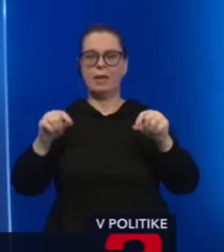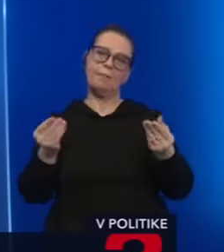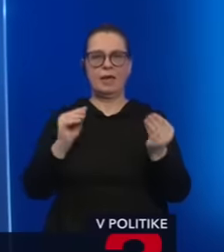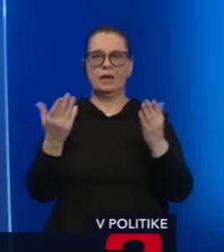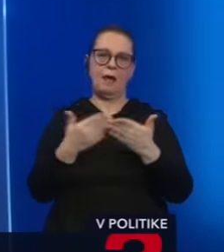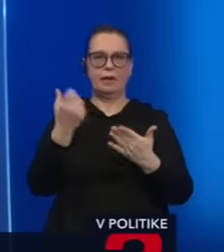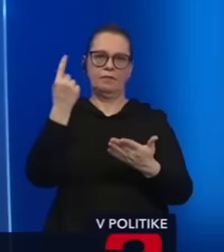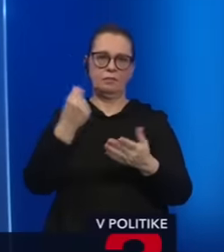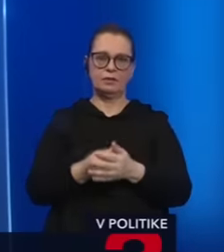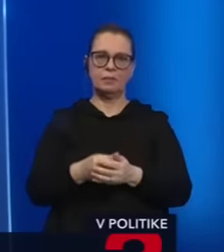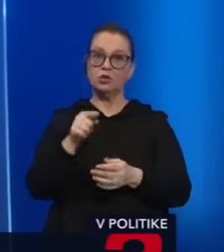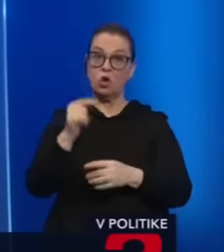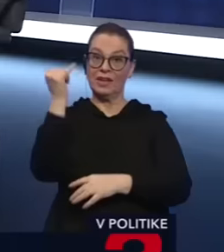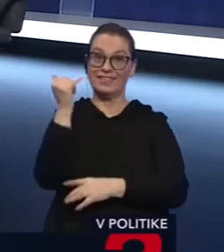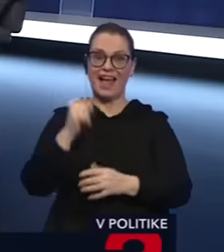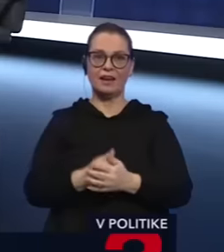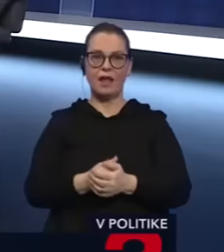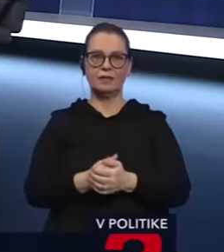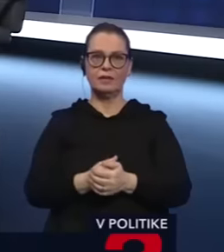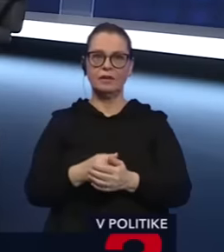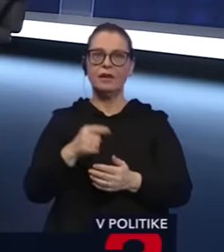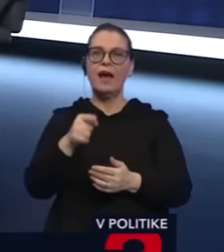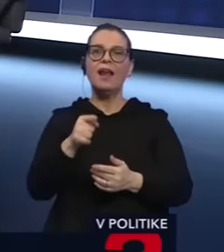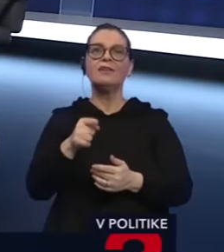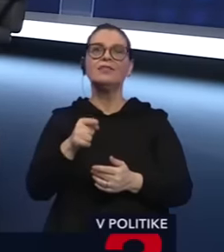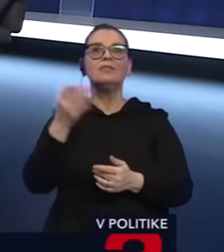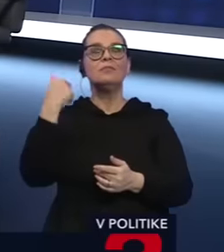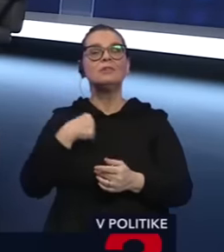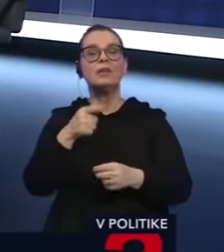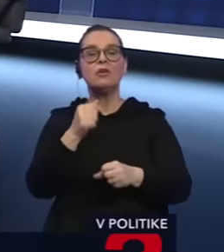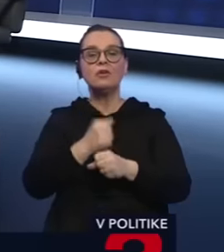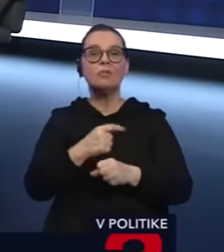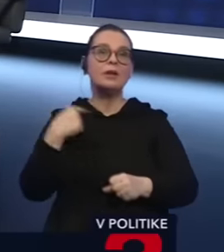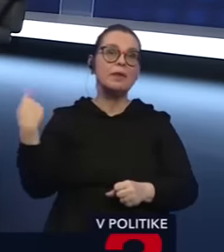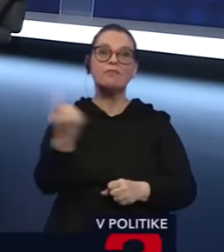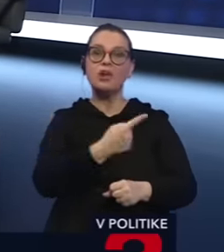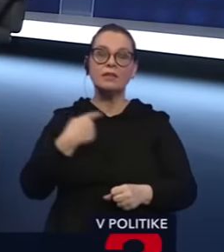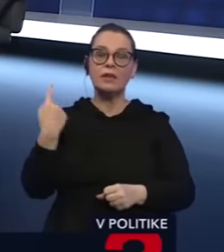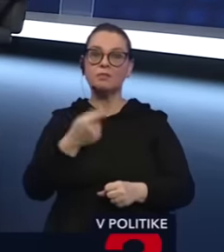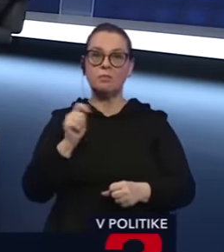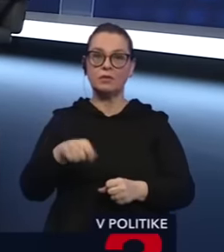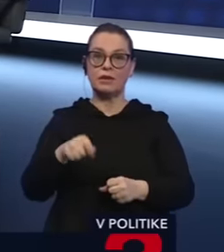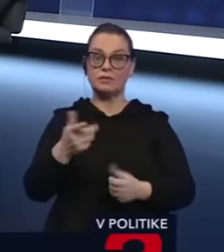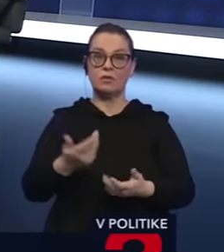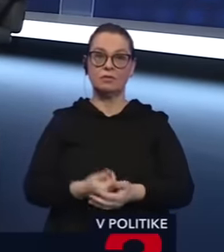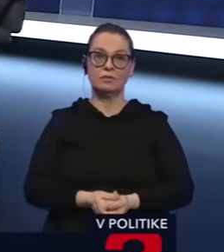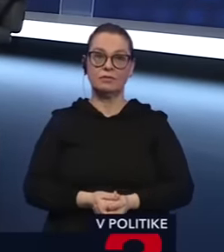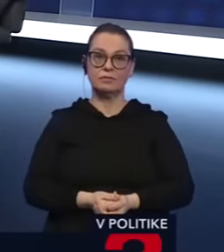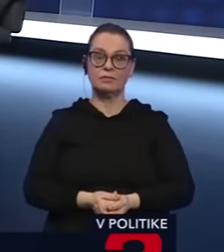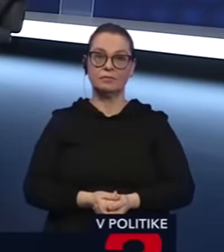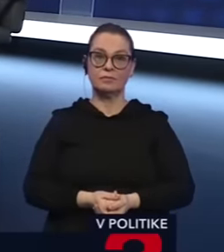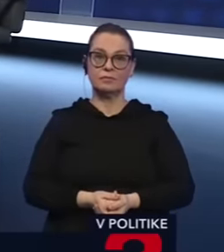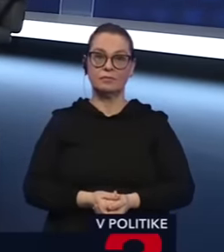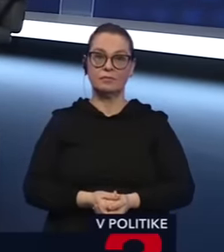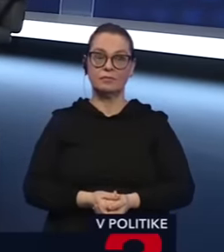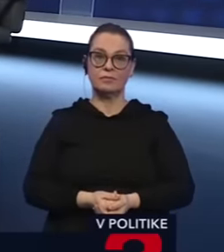papierik. To je tá pointa. To bolo pre všetkých, aj koaličných opozícií. To nebolo len, že vyslovene vás testovali a nás nie. To bolo férvo.